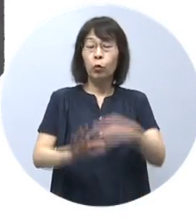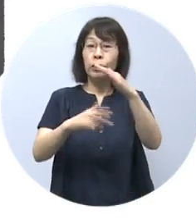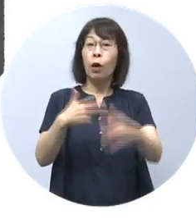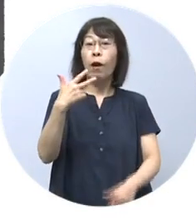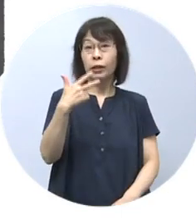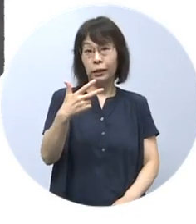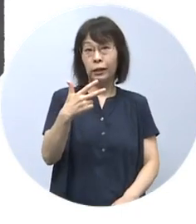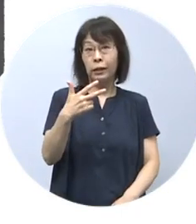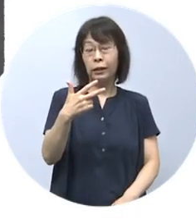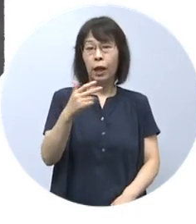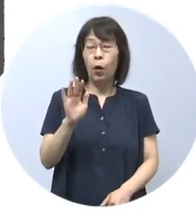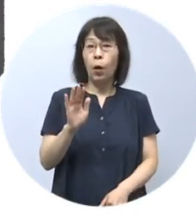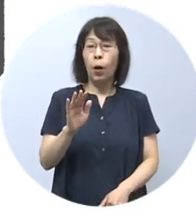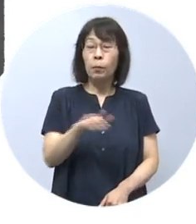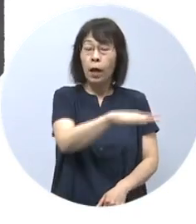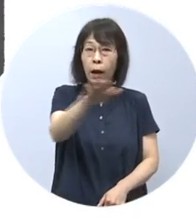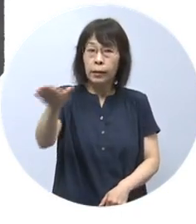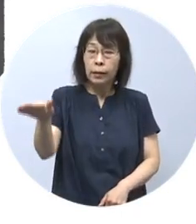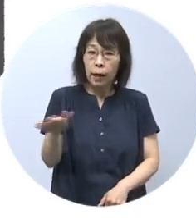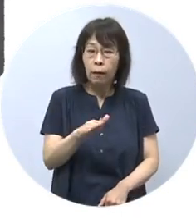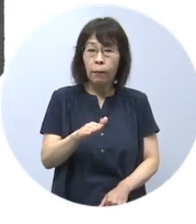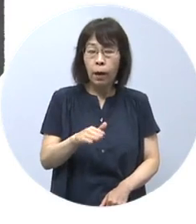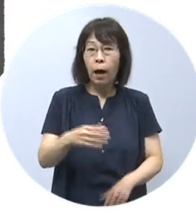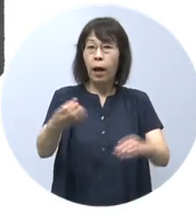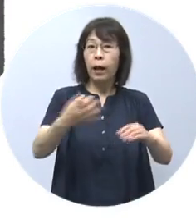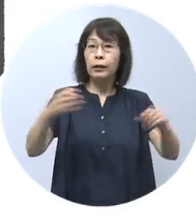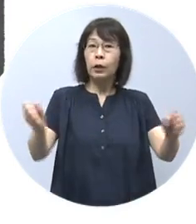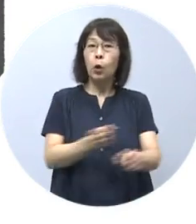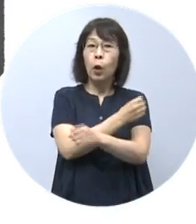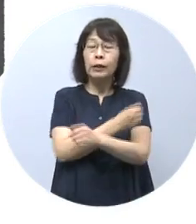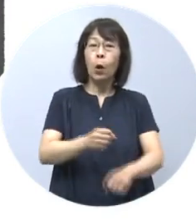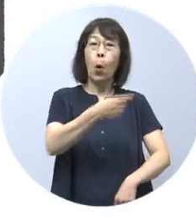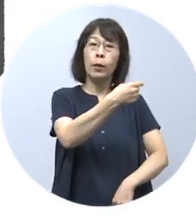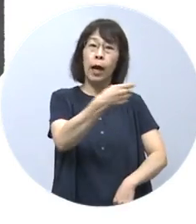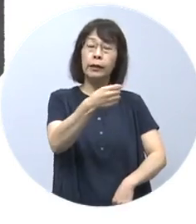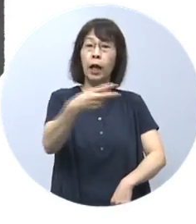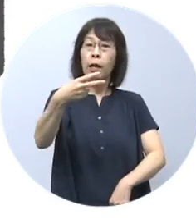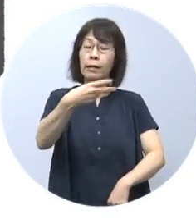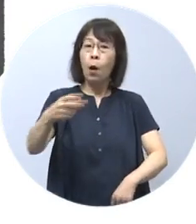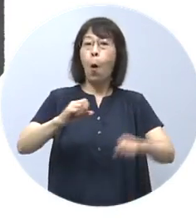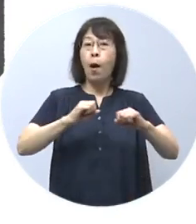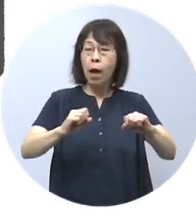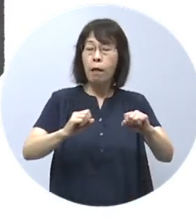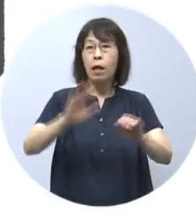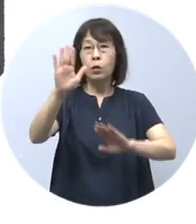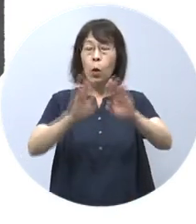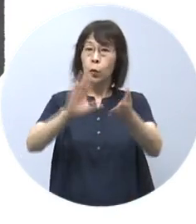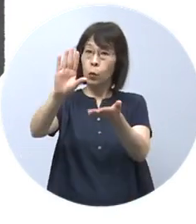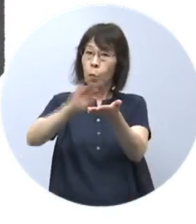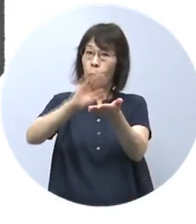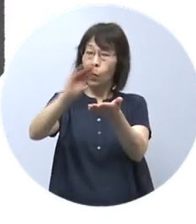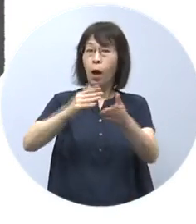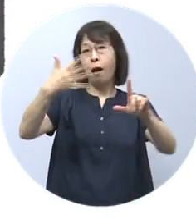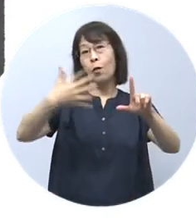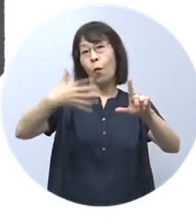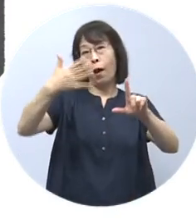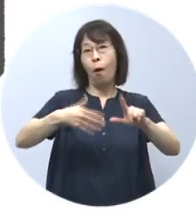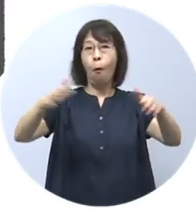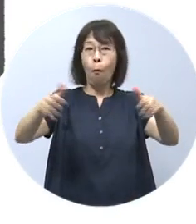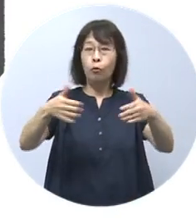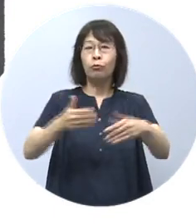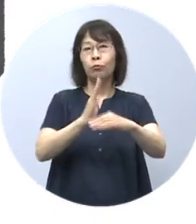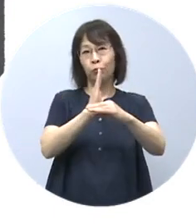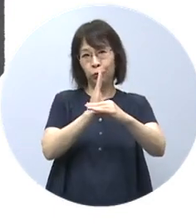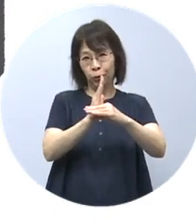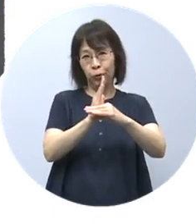藤沢市では皆様からラジオ体操第一または第二を行っている様子を撮影した動画を募集